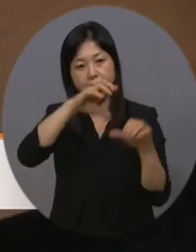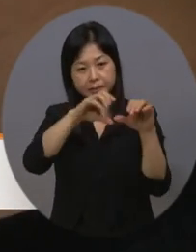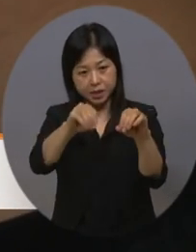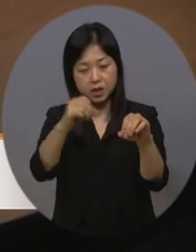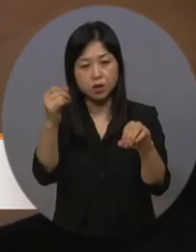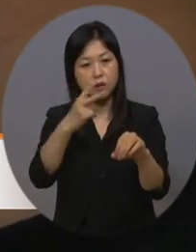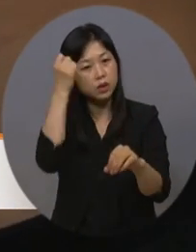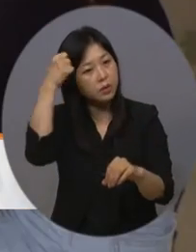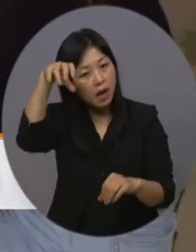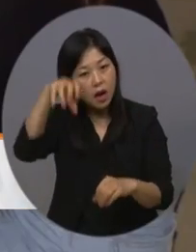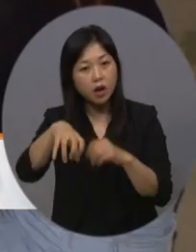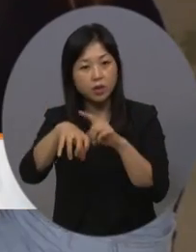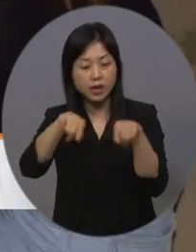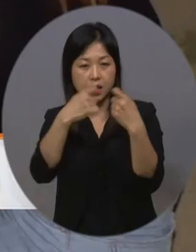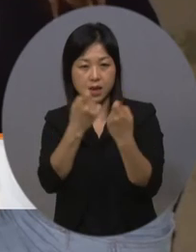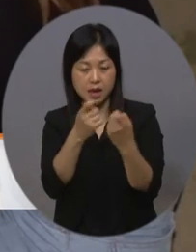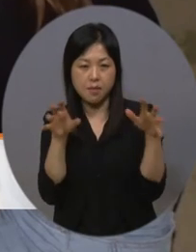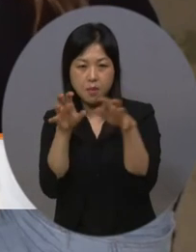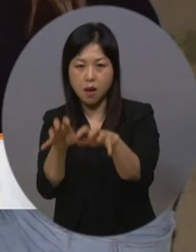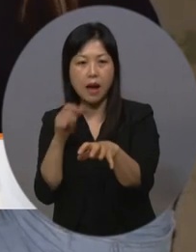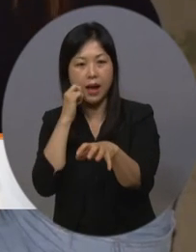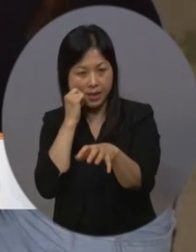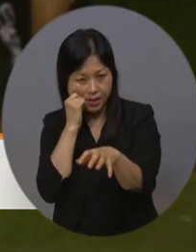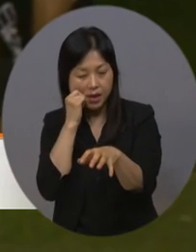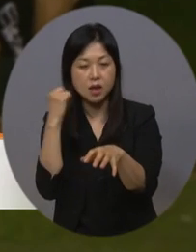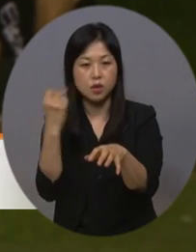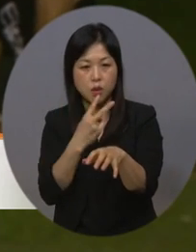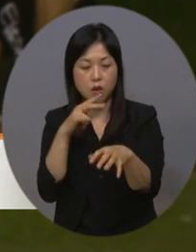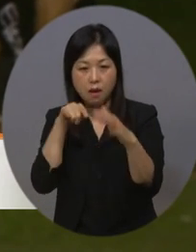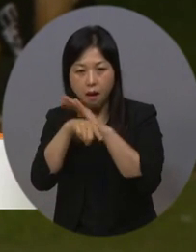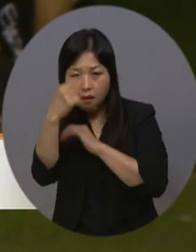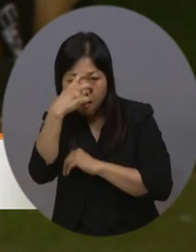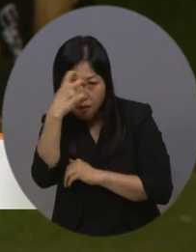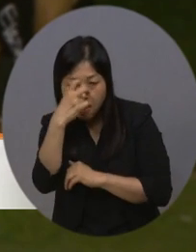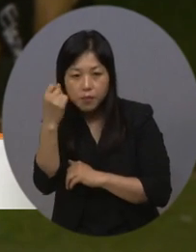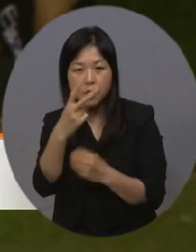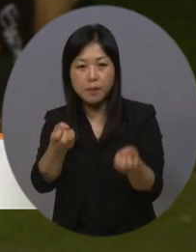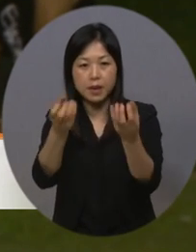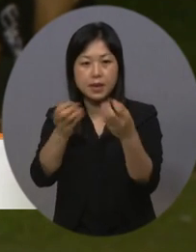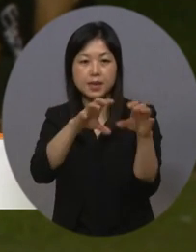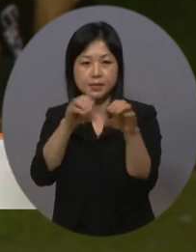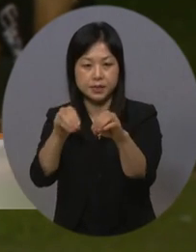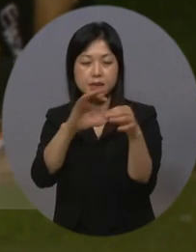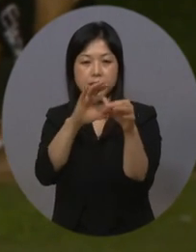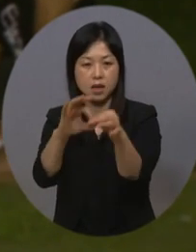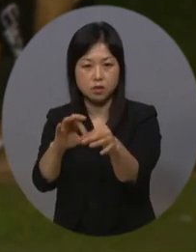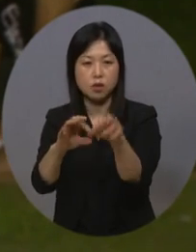숙박시설의 사적 모임 제한과 점검, 파티 금지 등의 조치도 연장합니다.